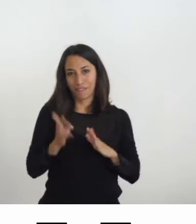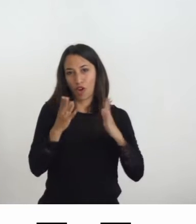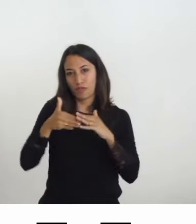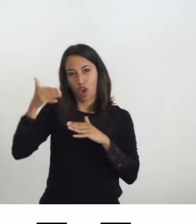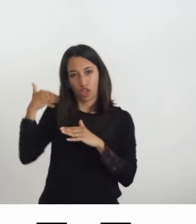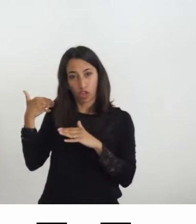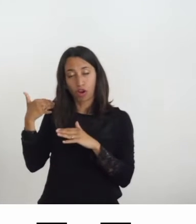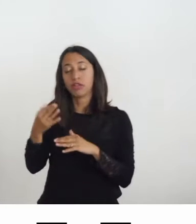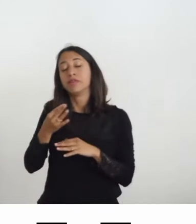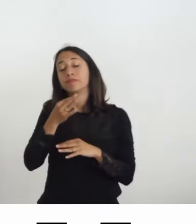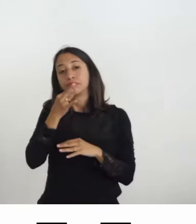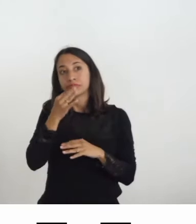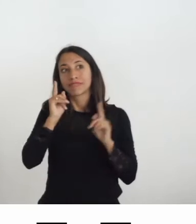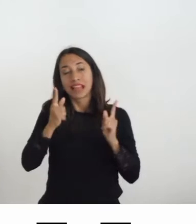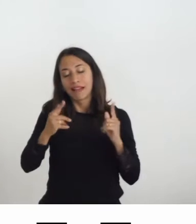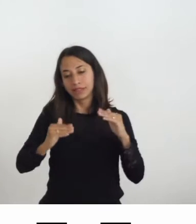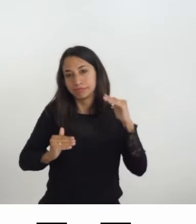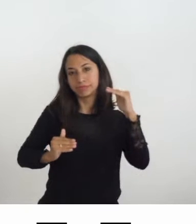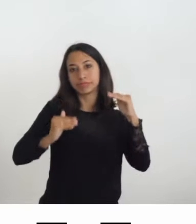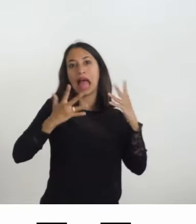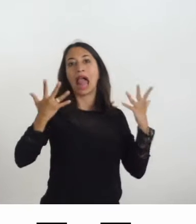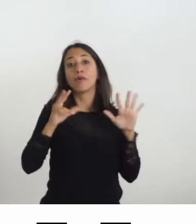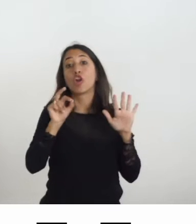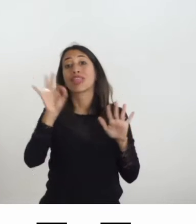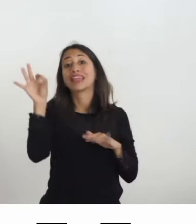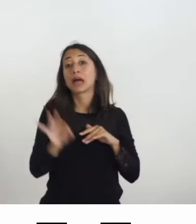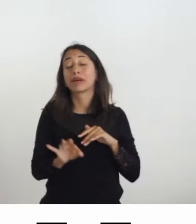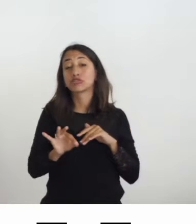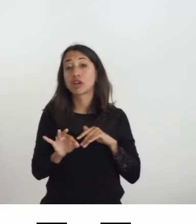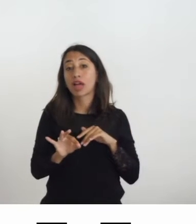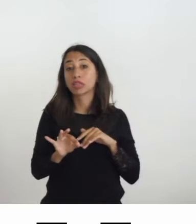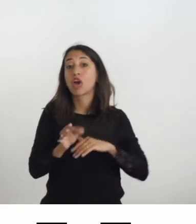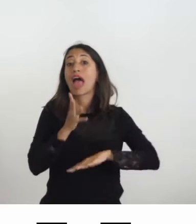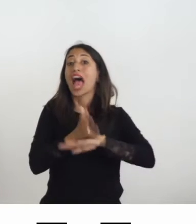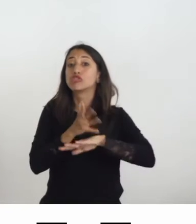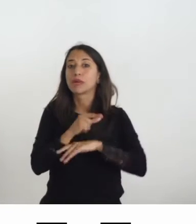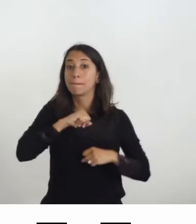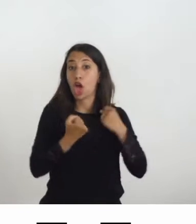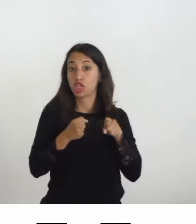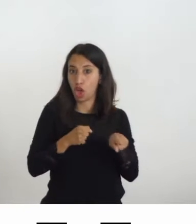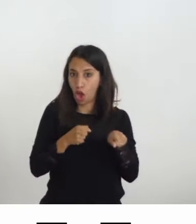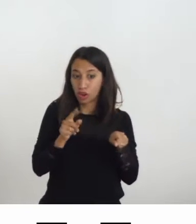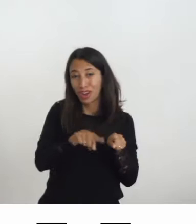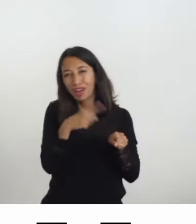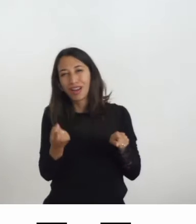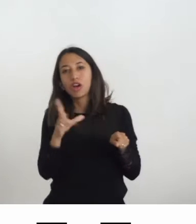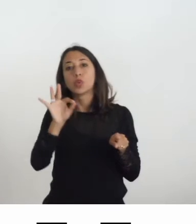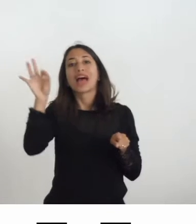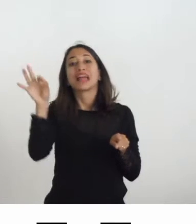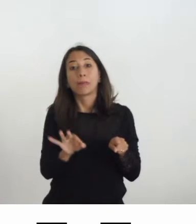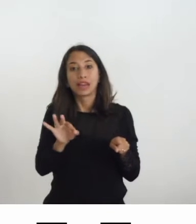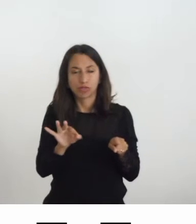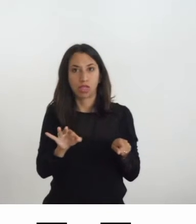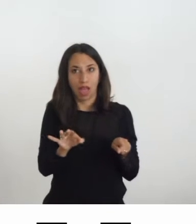di raggiungere un 80% di accessibilità dal punto di vista motorio e un 50%, che quindi è un percentuale